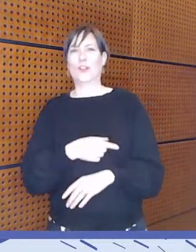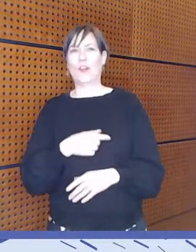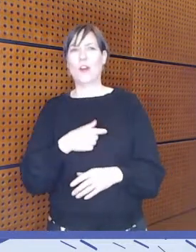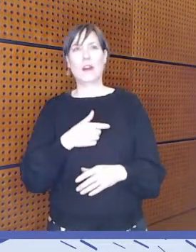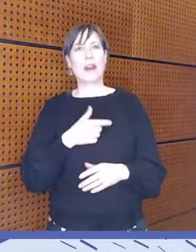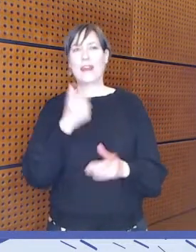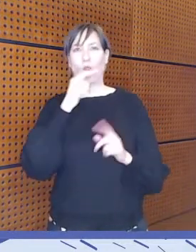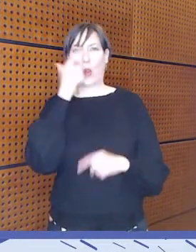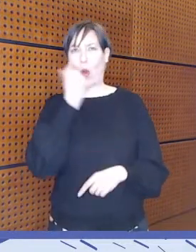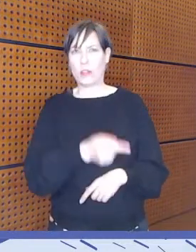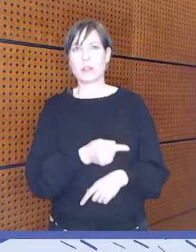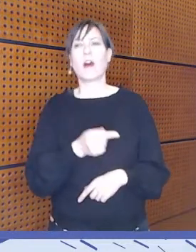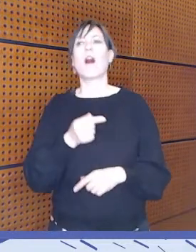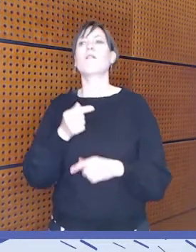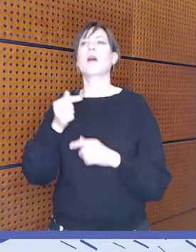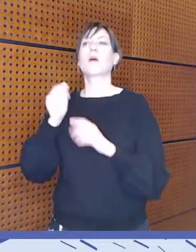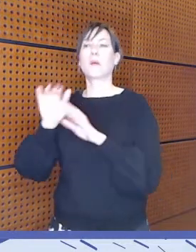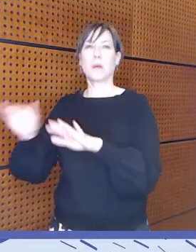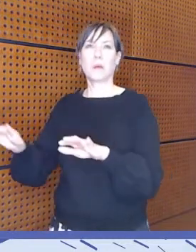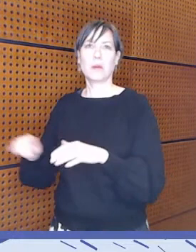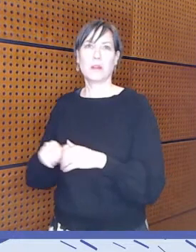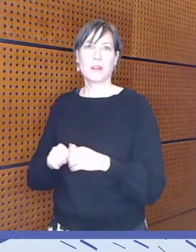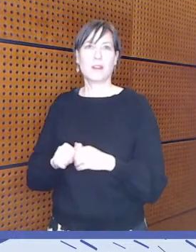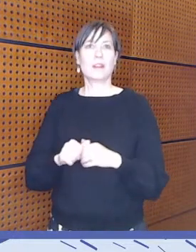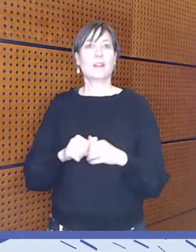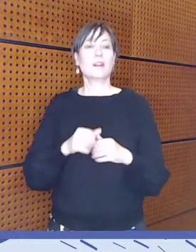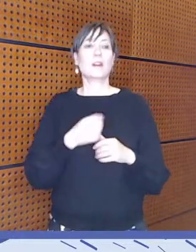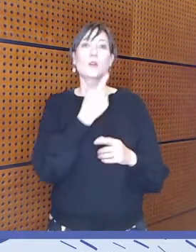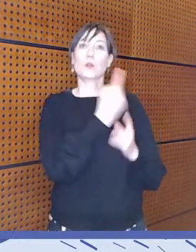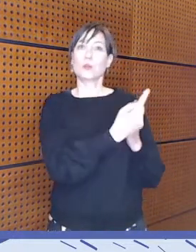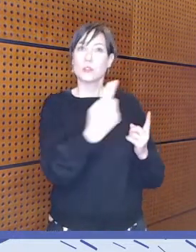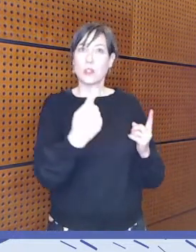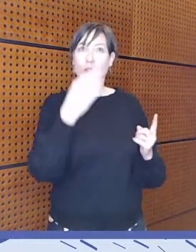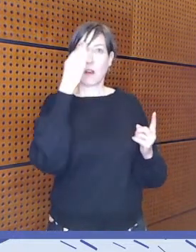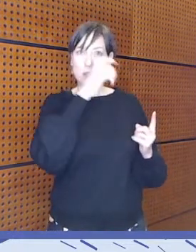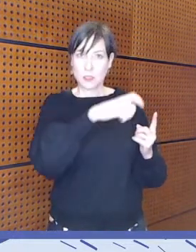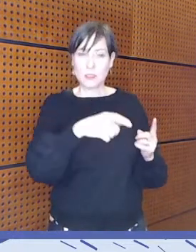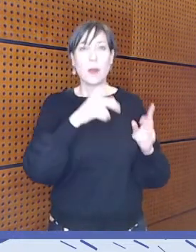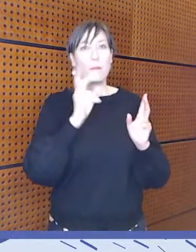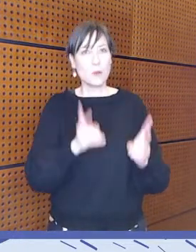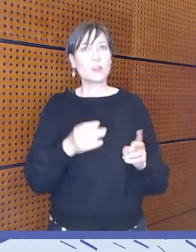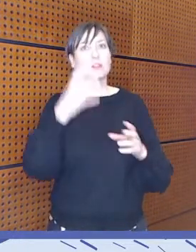Tämä koskee sekä yksittäisiä kansalaisia että myöskin saamelaiskäräjiä.